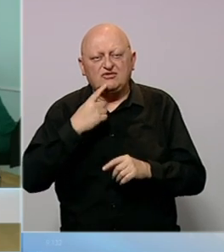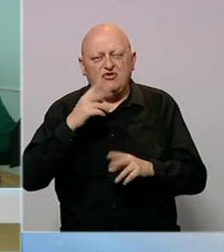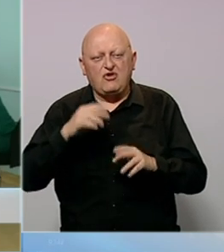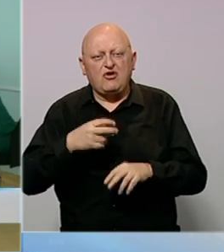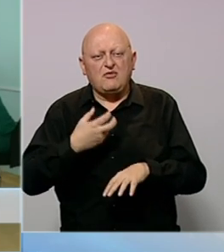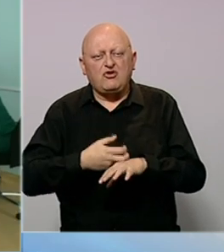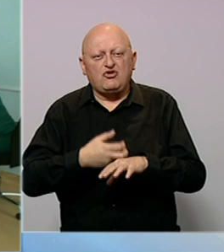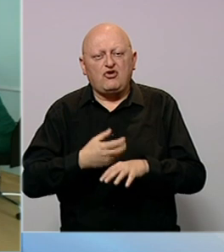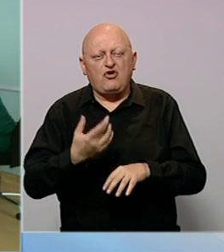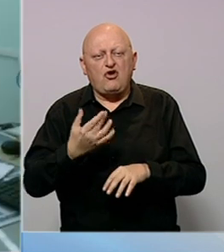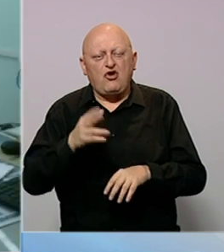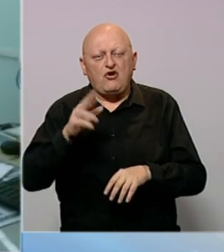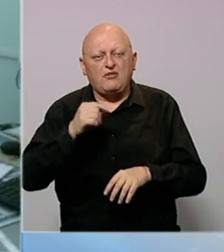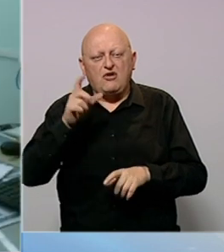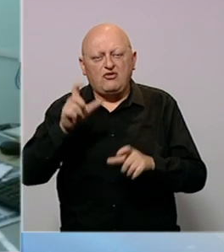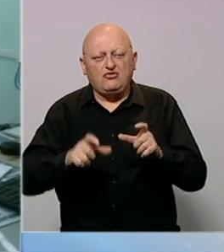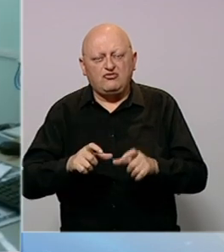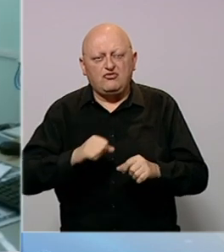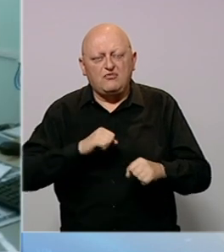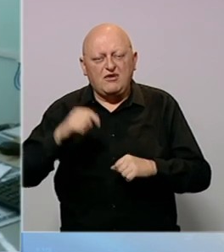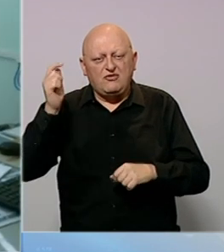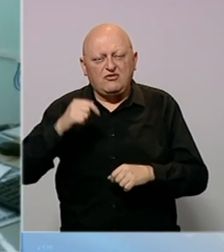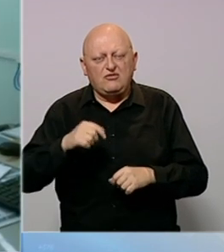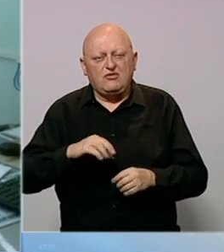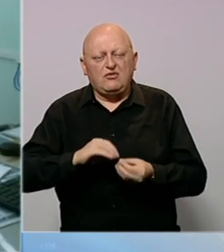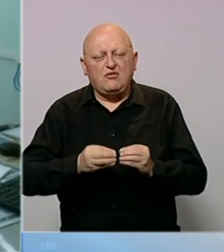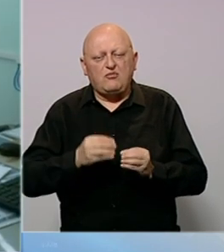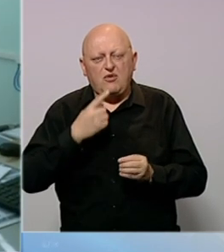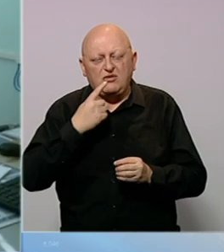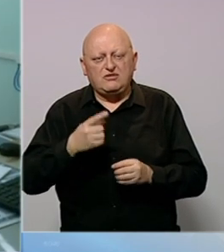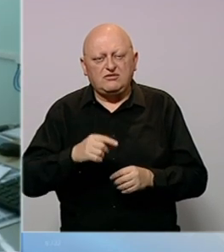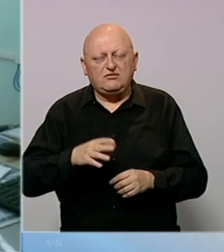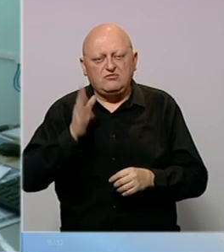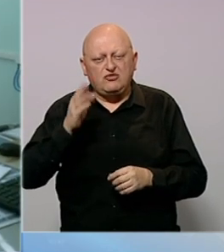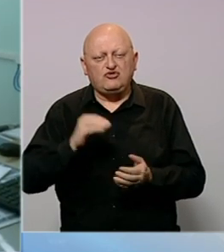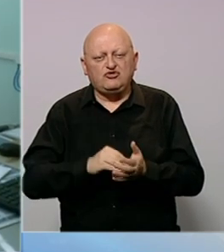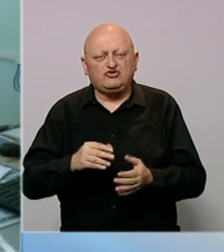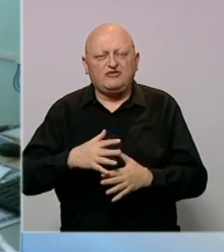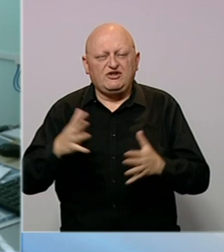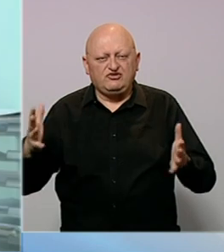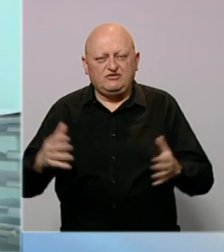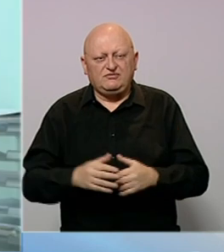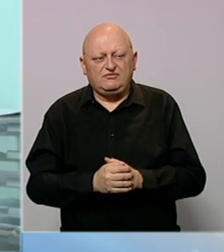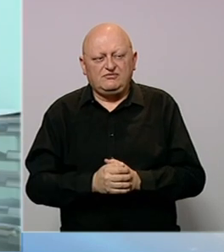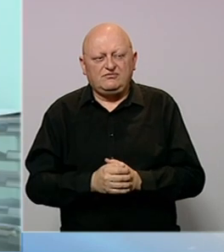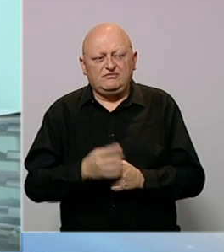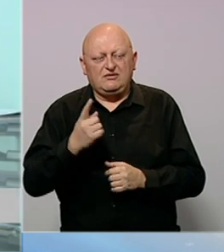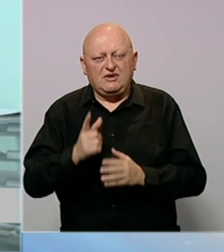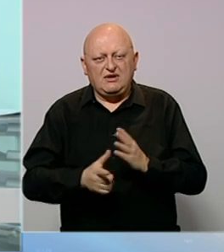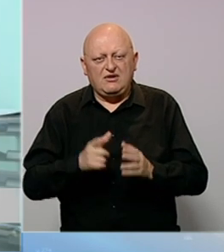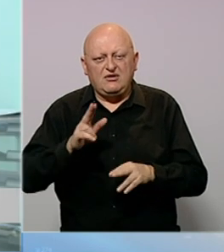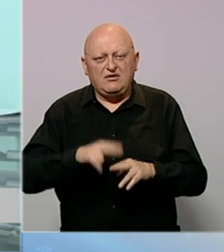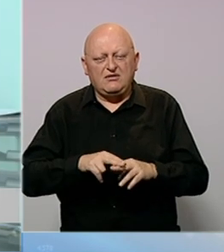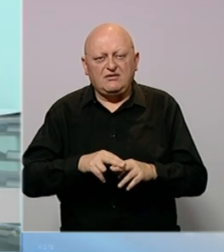ima ljekara gotovo koliko i ljudi u upravnom odboru. A problem će upozorava u podućnosti biti još veći. Jedno vrijeme smo